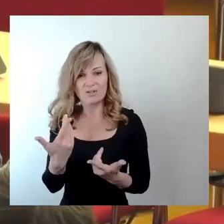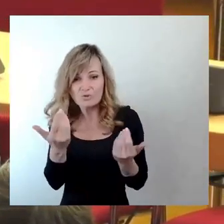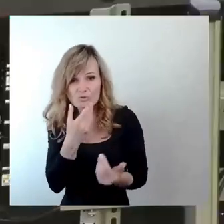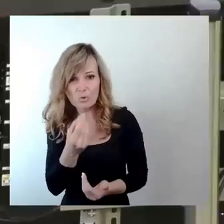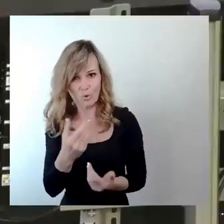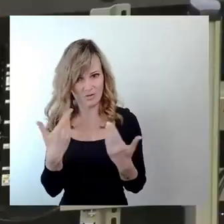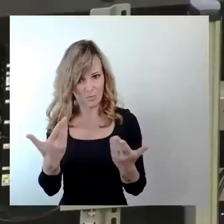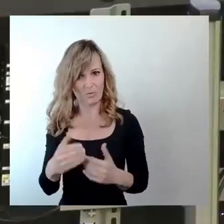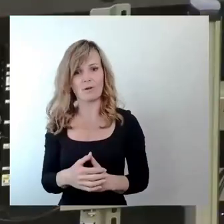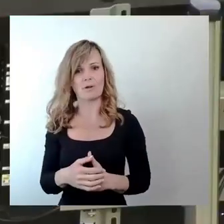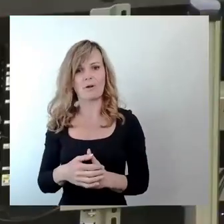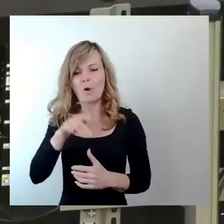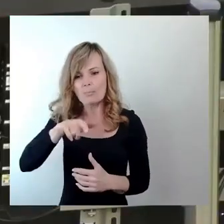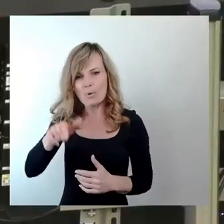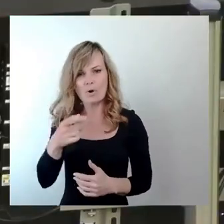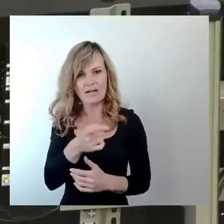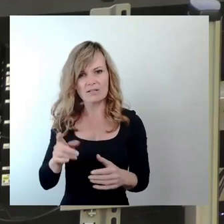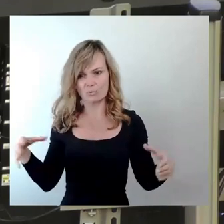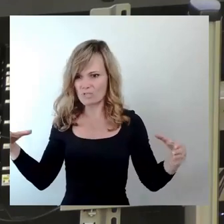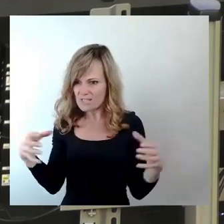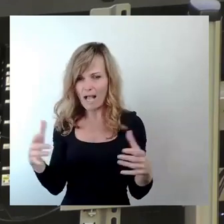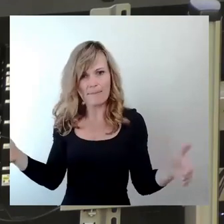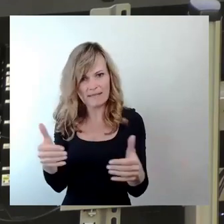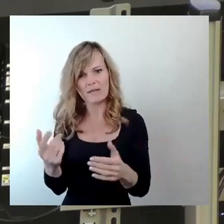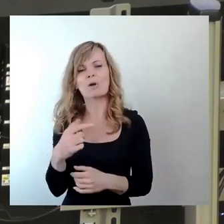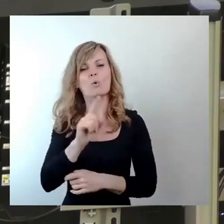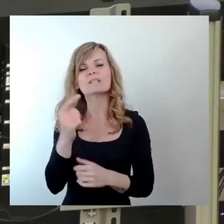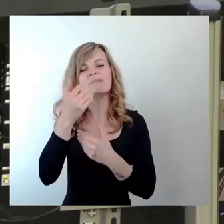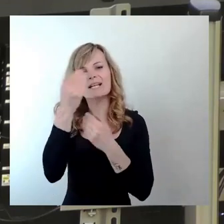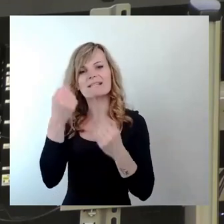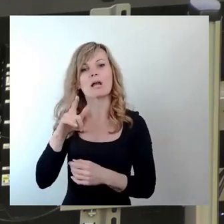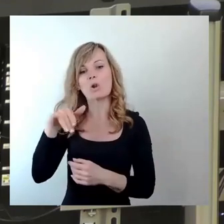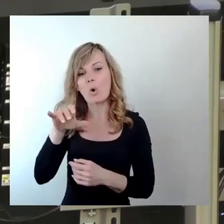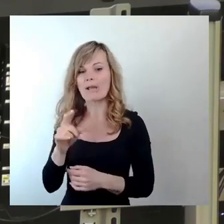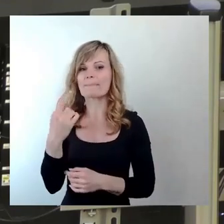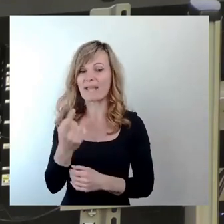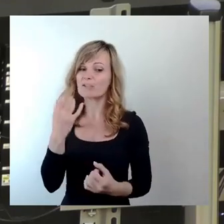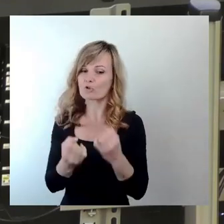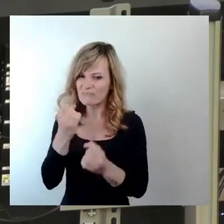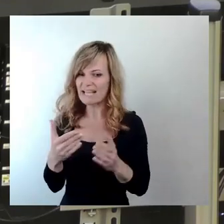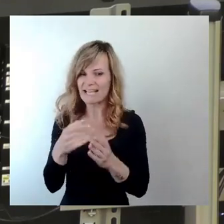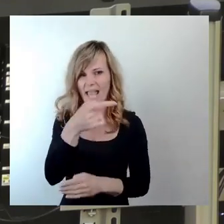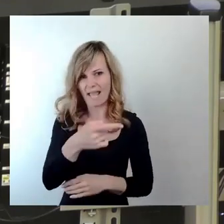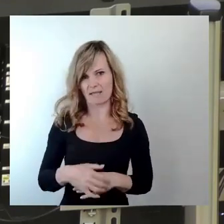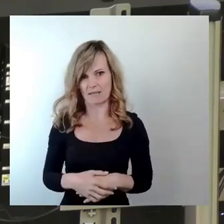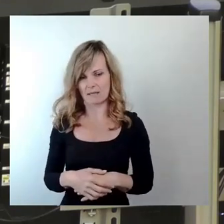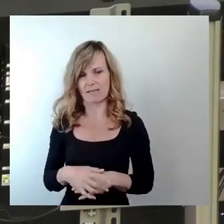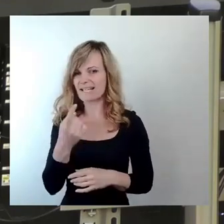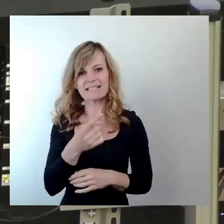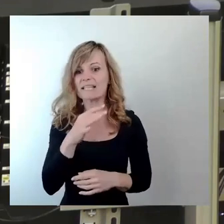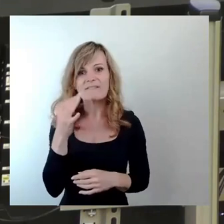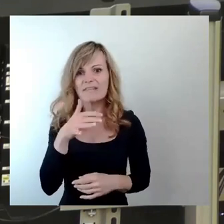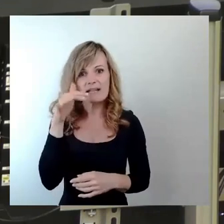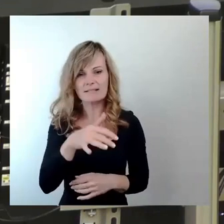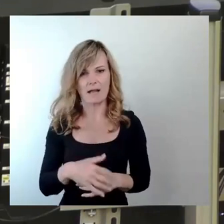es einfach die Bürgerinnen und Bürger zusammenbringt. Und vergessen Sie mir auch nicht, dass Läumen auch teilweise eine schwierige Ecke ist. Die haben nicht viel. Es